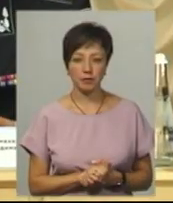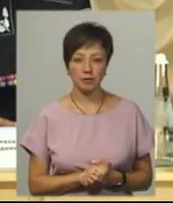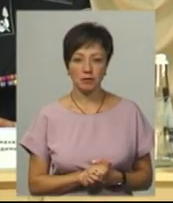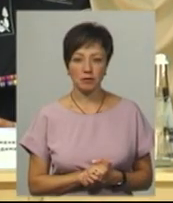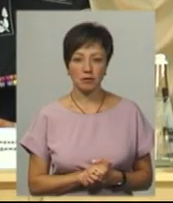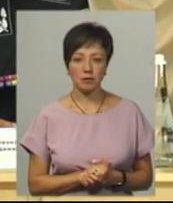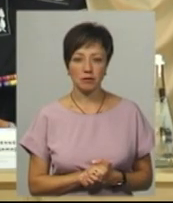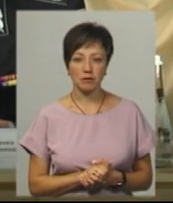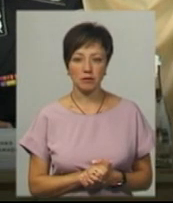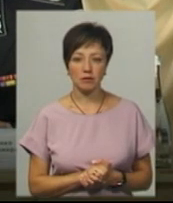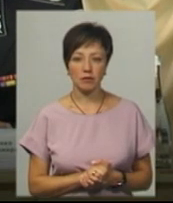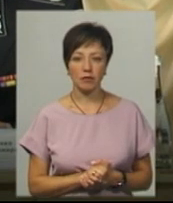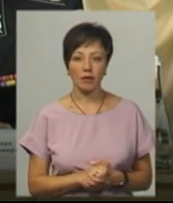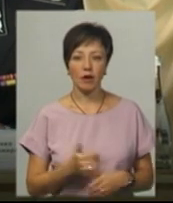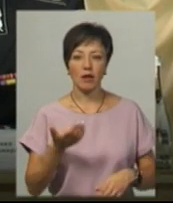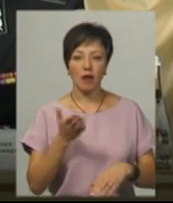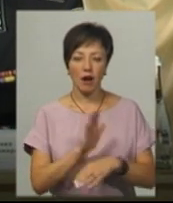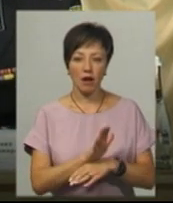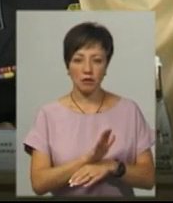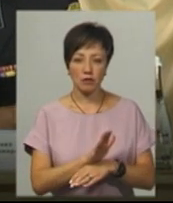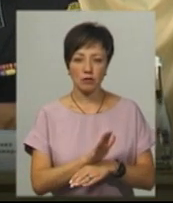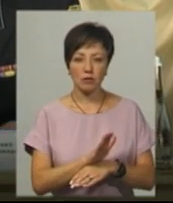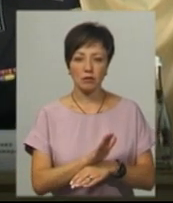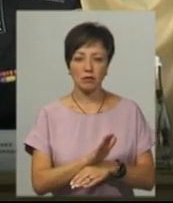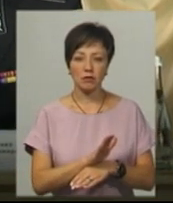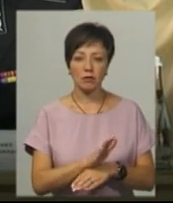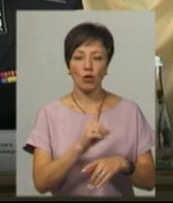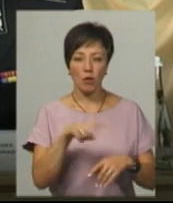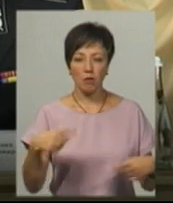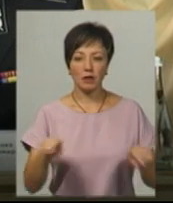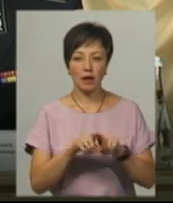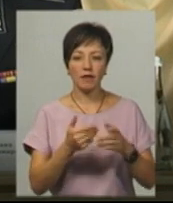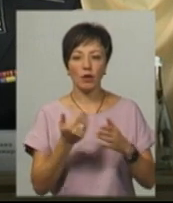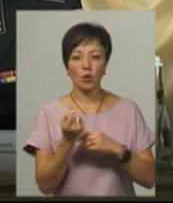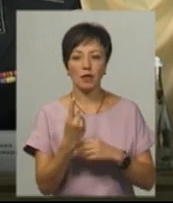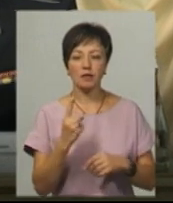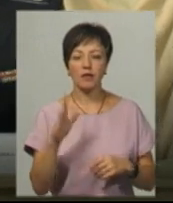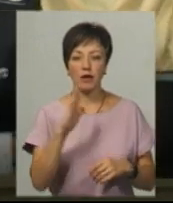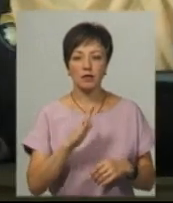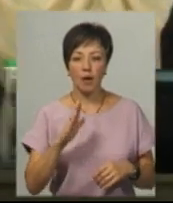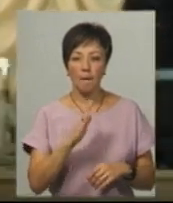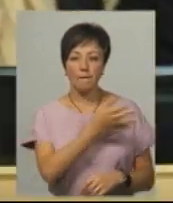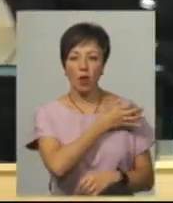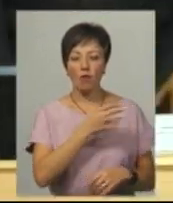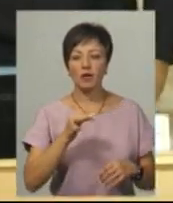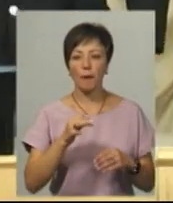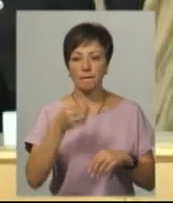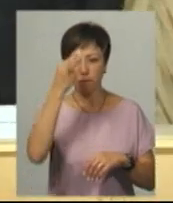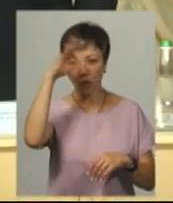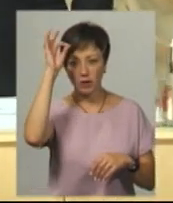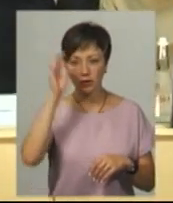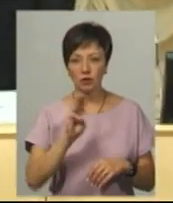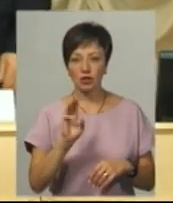Наказом 10-19 по особовому складу від 11 вересня полковника поліції Щадило Анатолія Анатолія Анатолійовича,